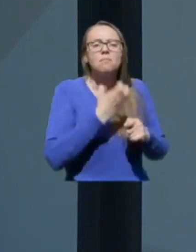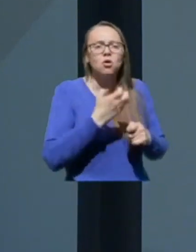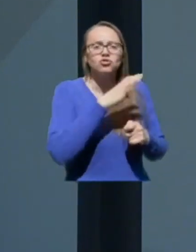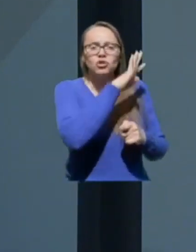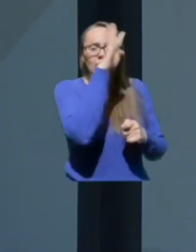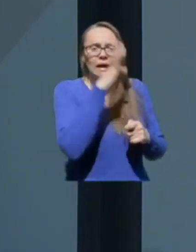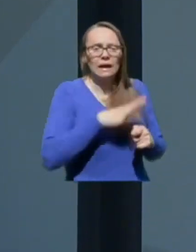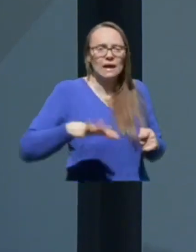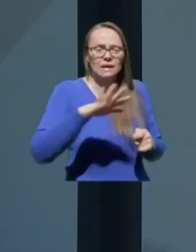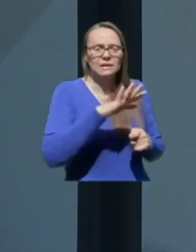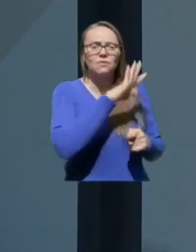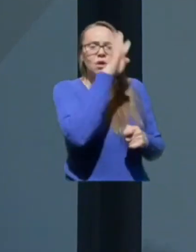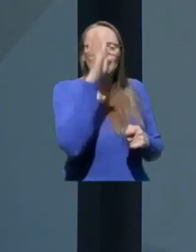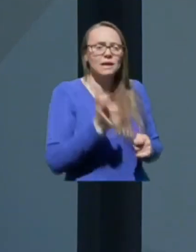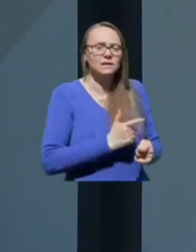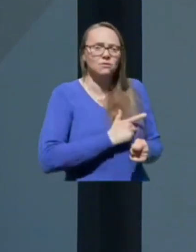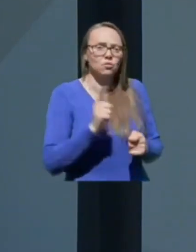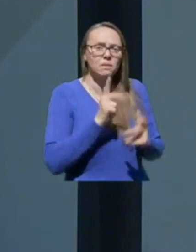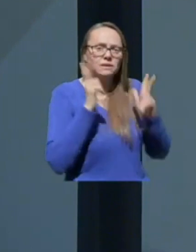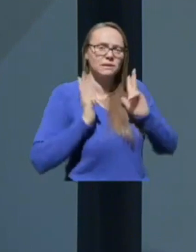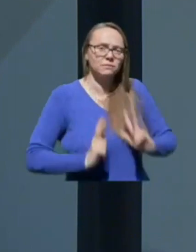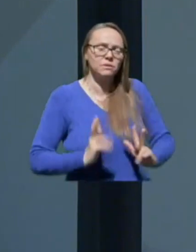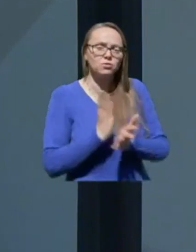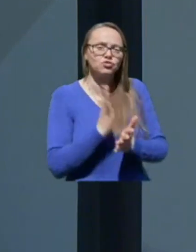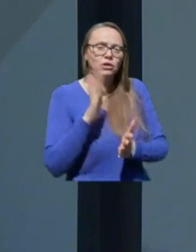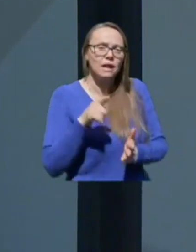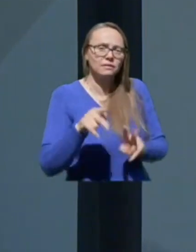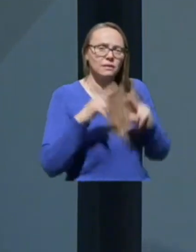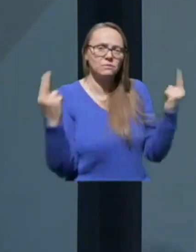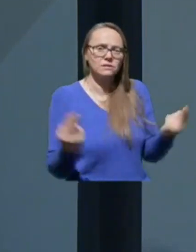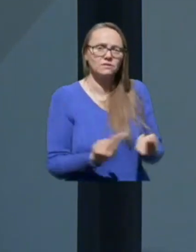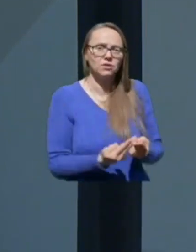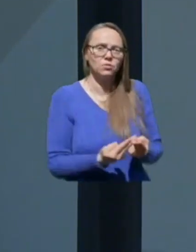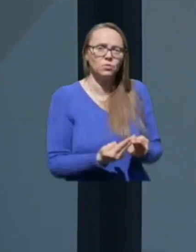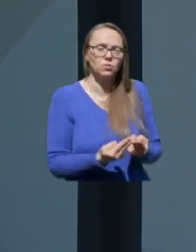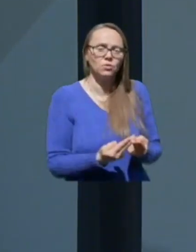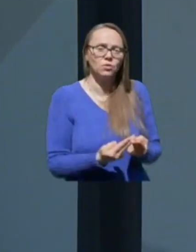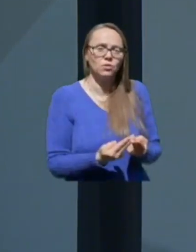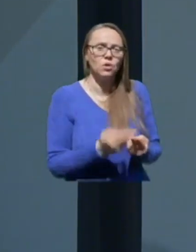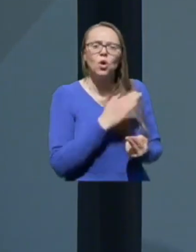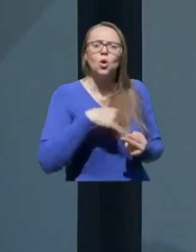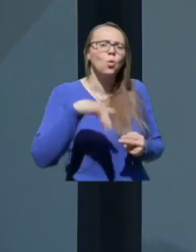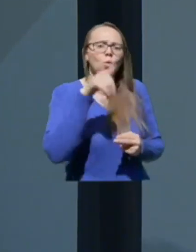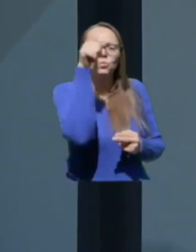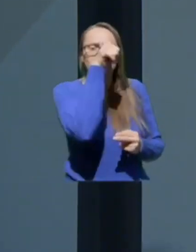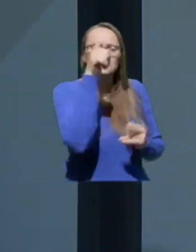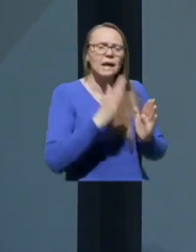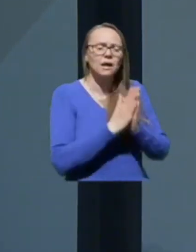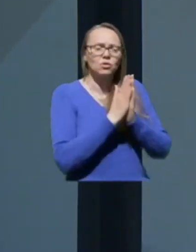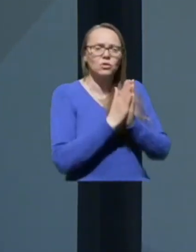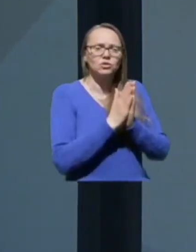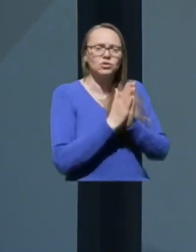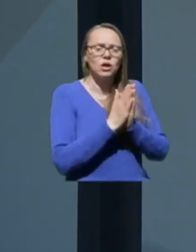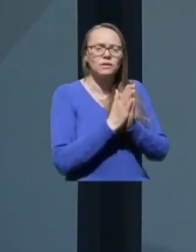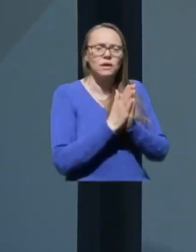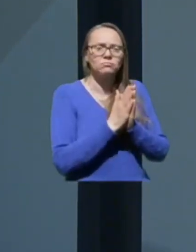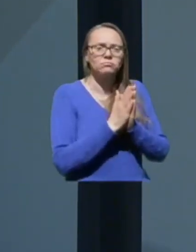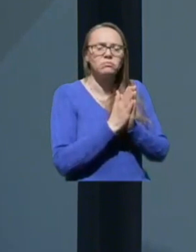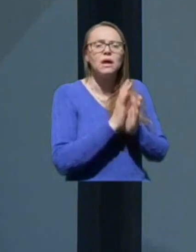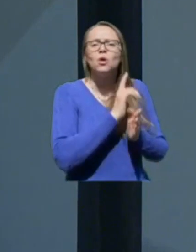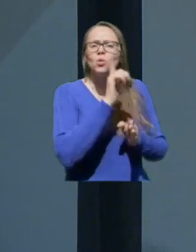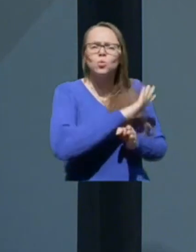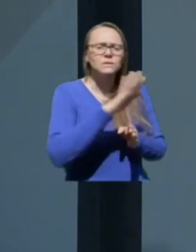Kraljestvo ljubezni in miru že na tem svetu. Vse katoličane, kristijane in vse drugače